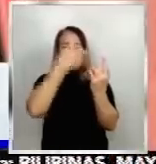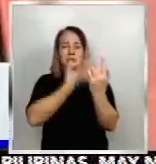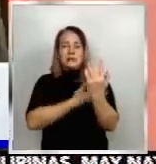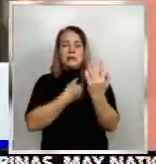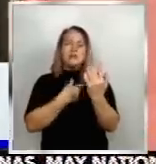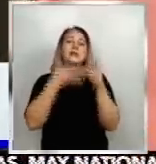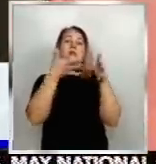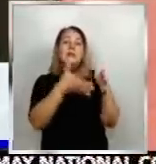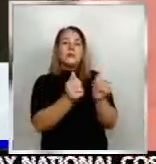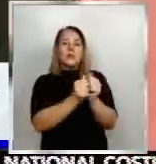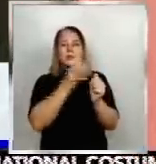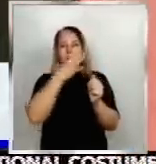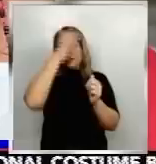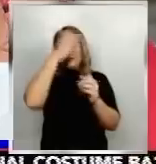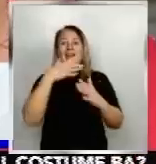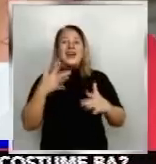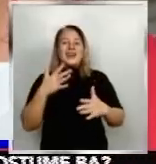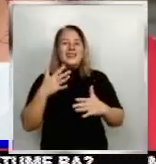magulang. Masaya po na malungkot.